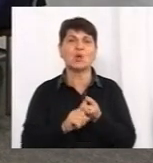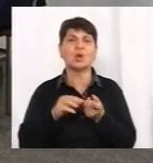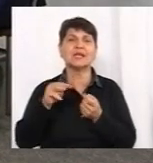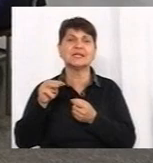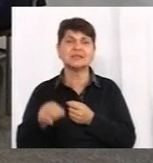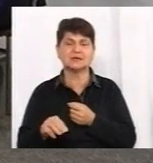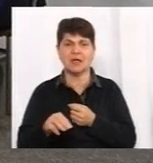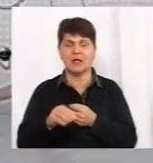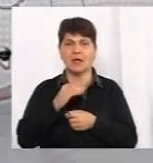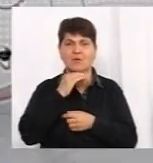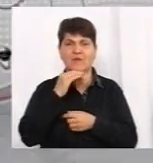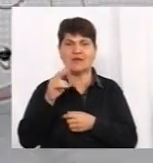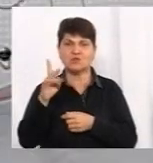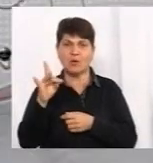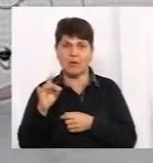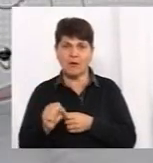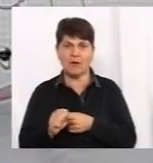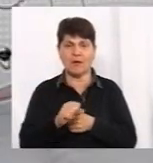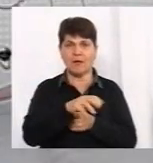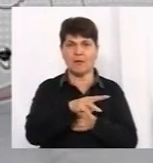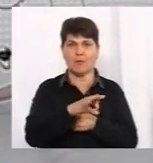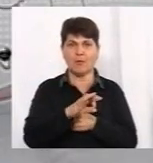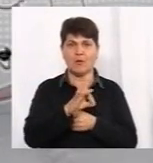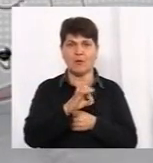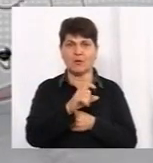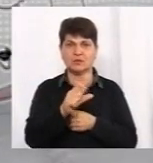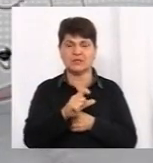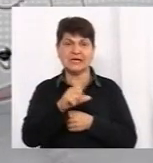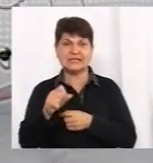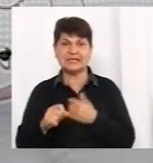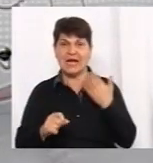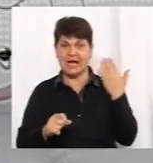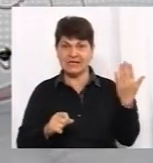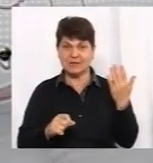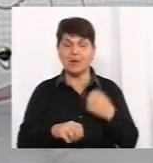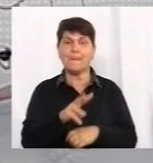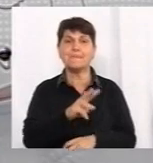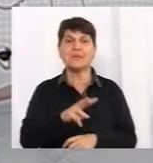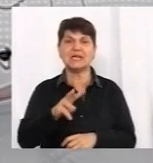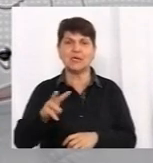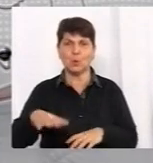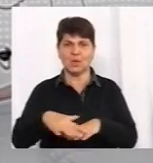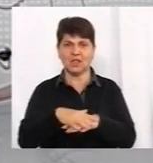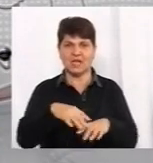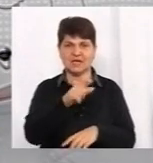Тобто, вдумайте, дві людини, за ними мільйон населення нашої області.